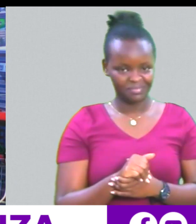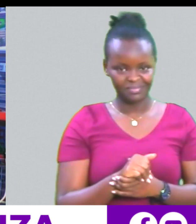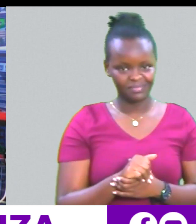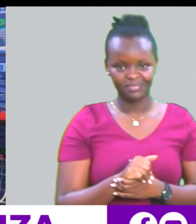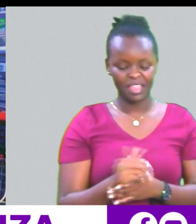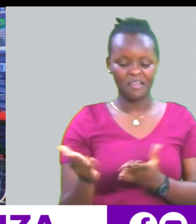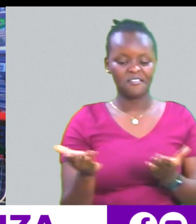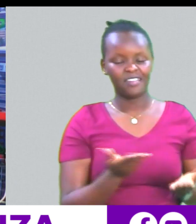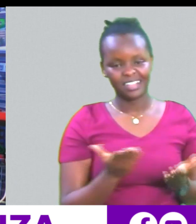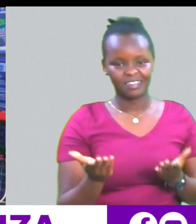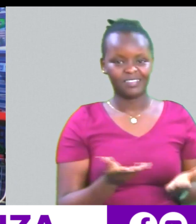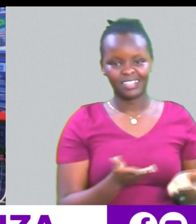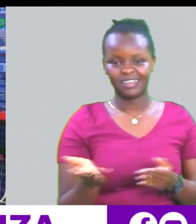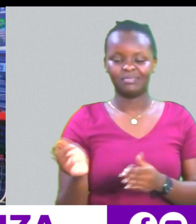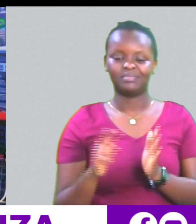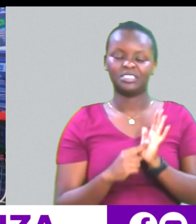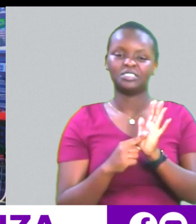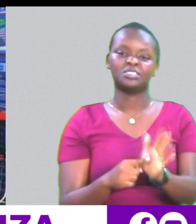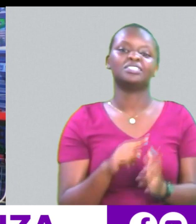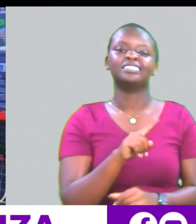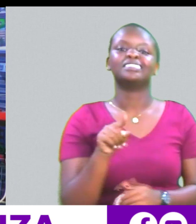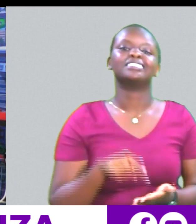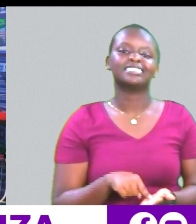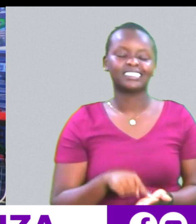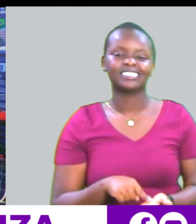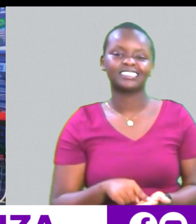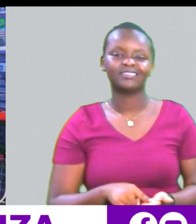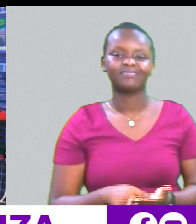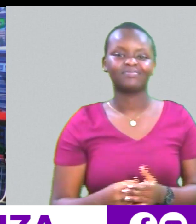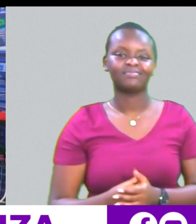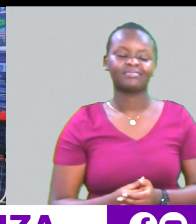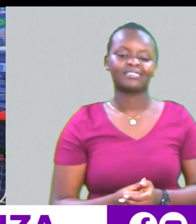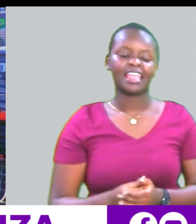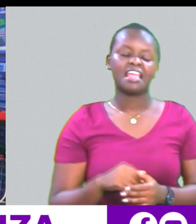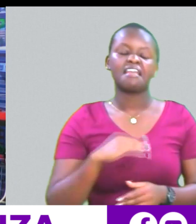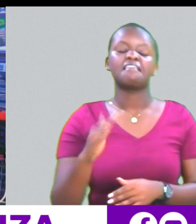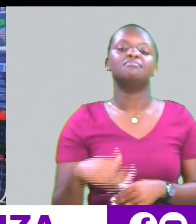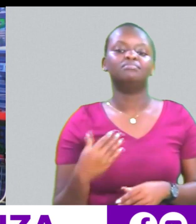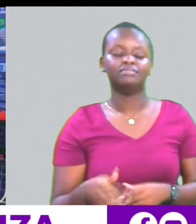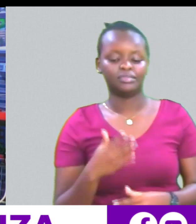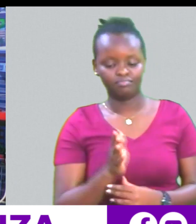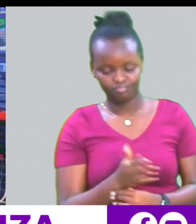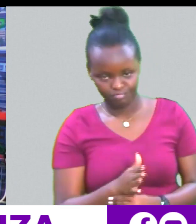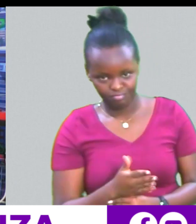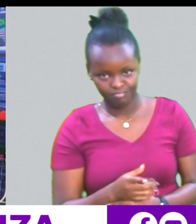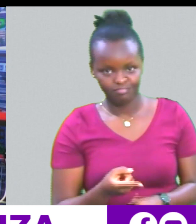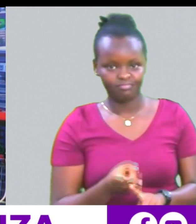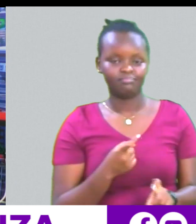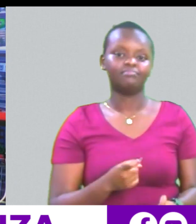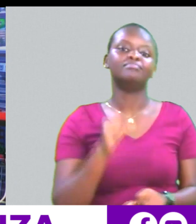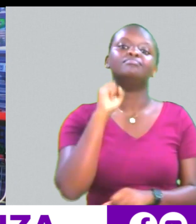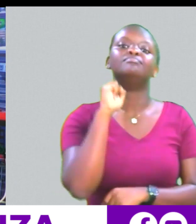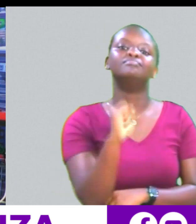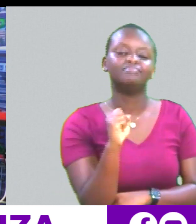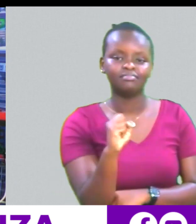Karibu sana to the extravaganza show As you know, we always get you from Every Thursday from My co-host from Five